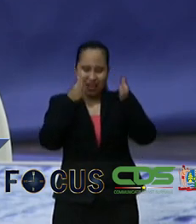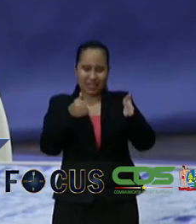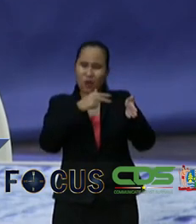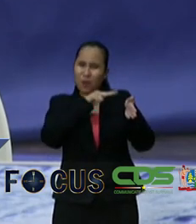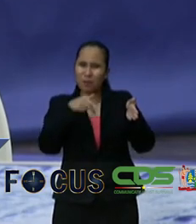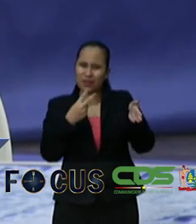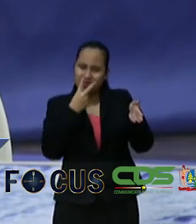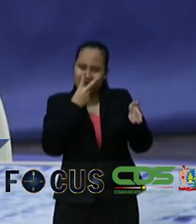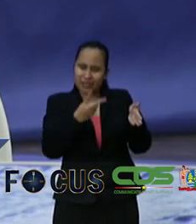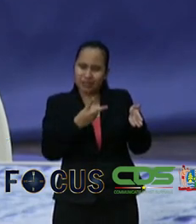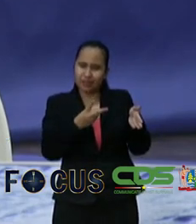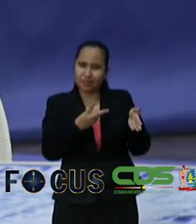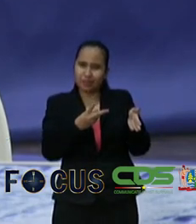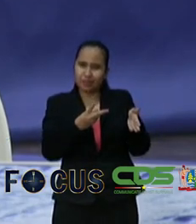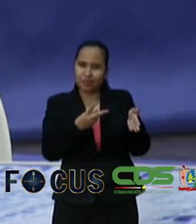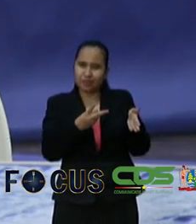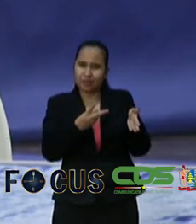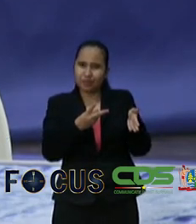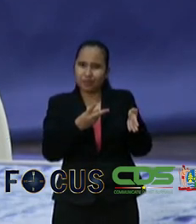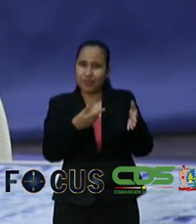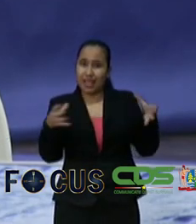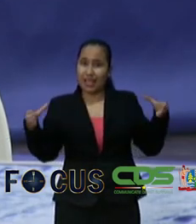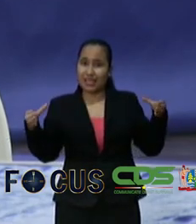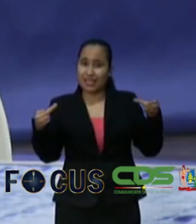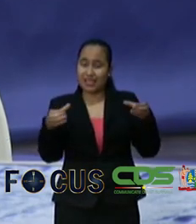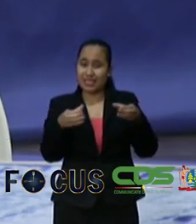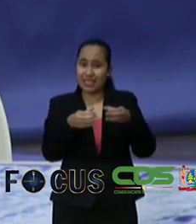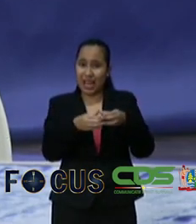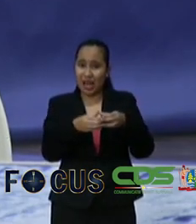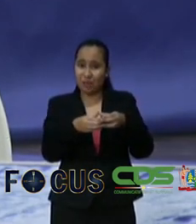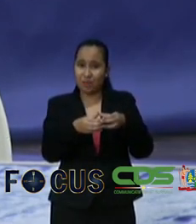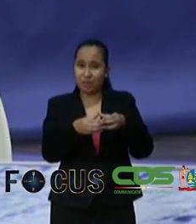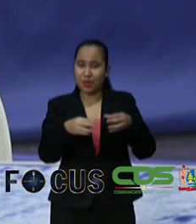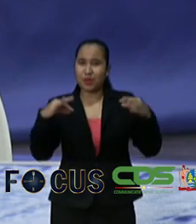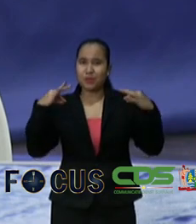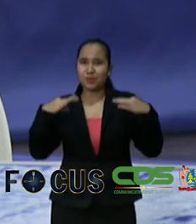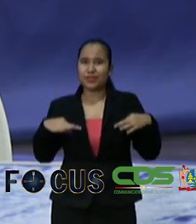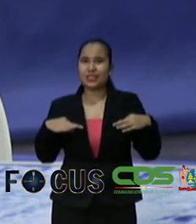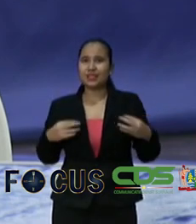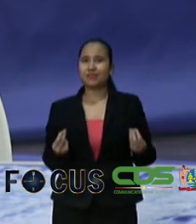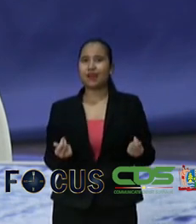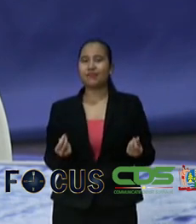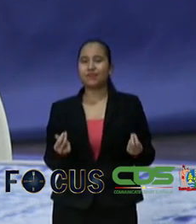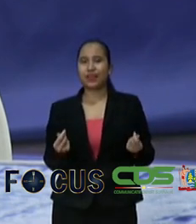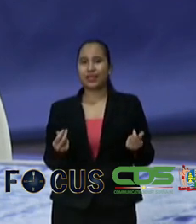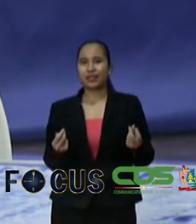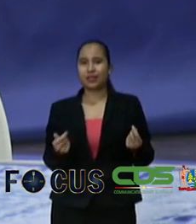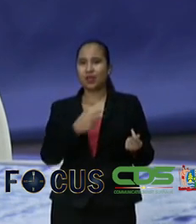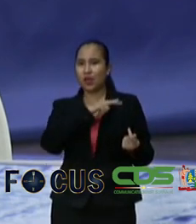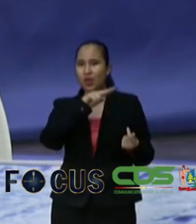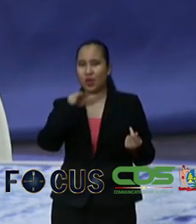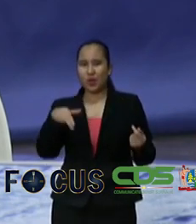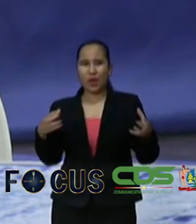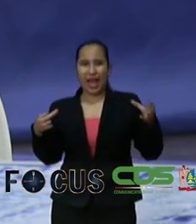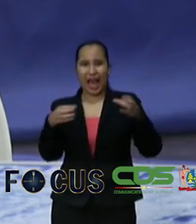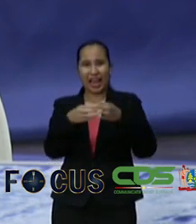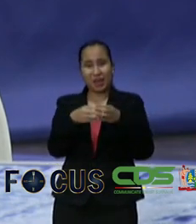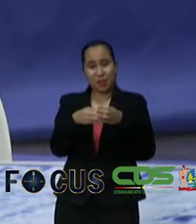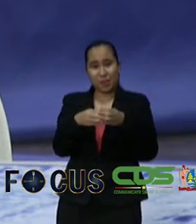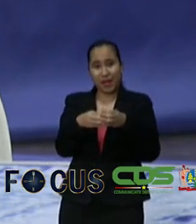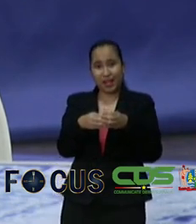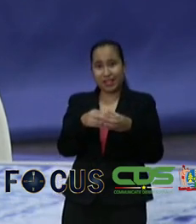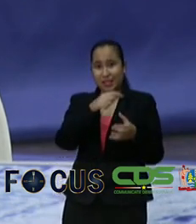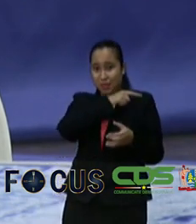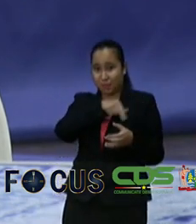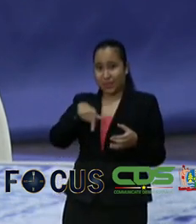en gezamenlijk met minister van financiën waarbij wij allemaal in het parlement waren met de